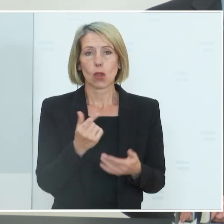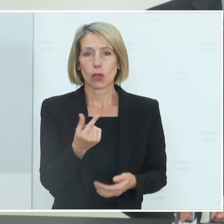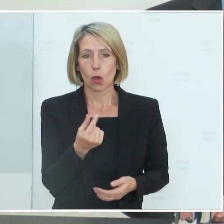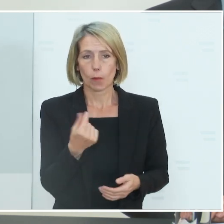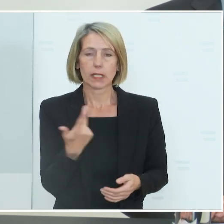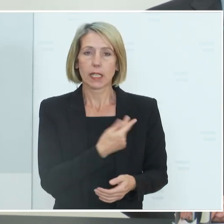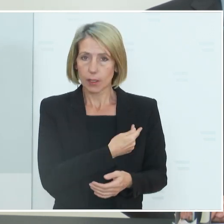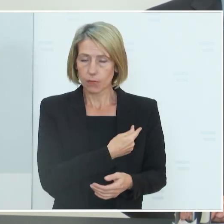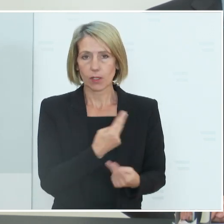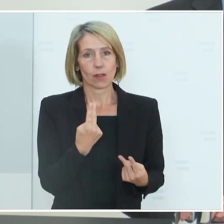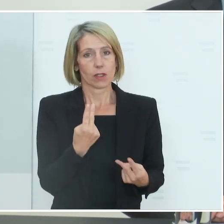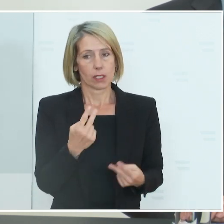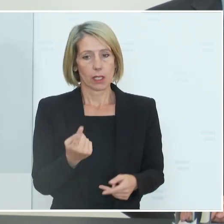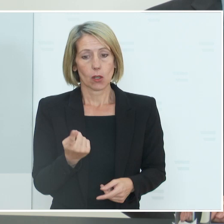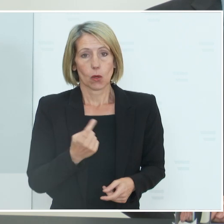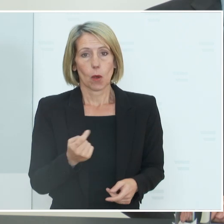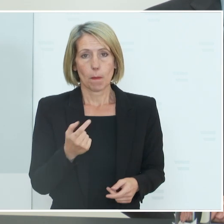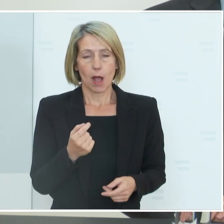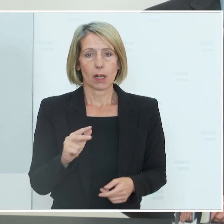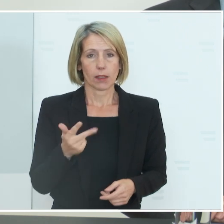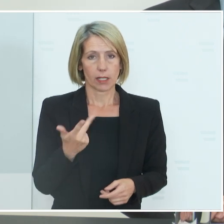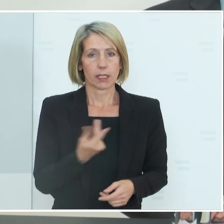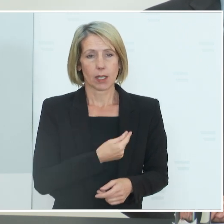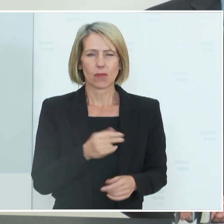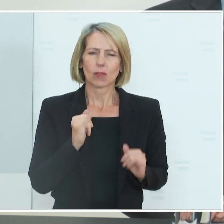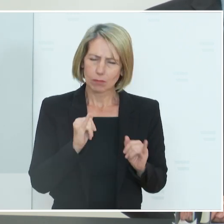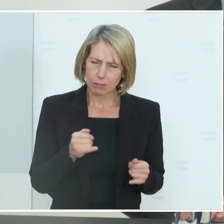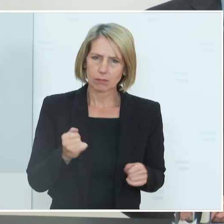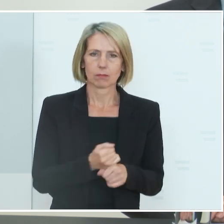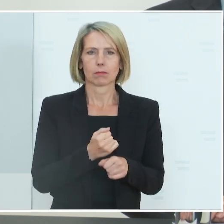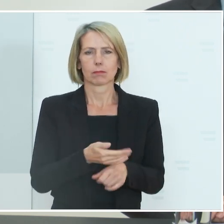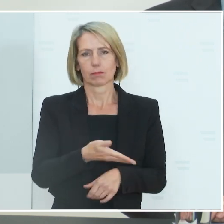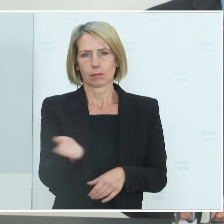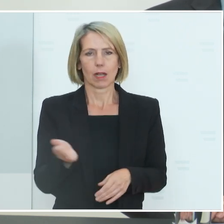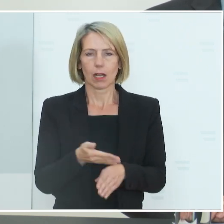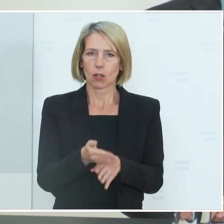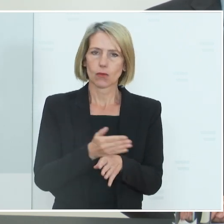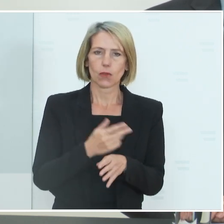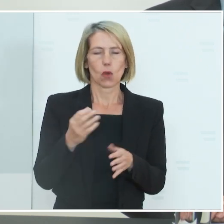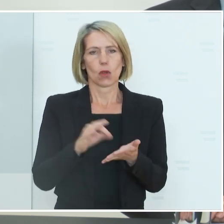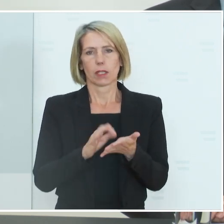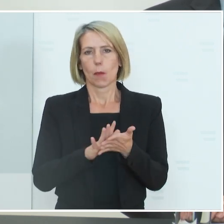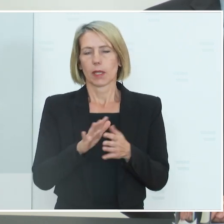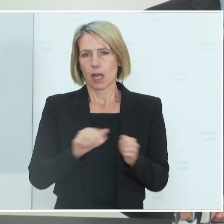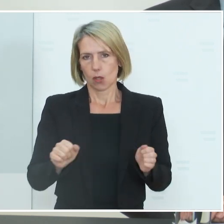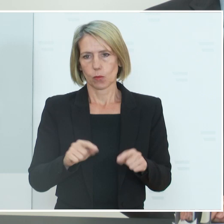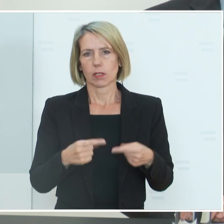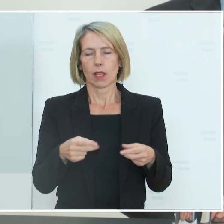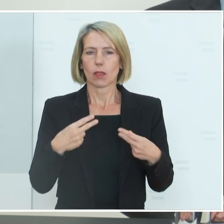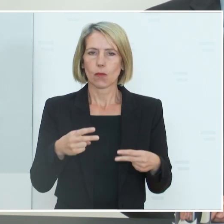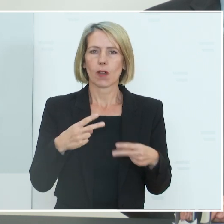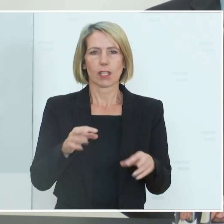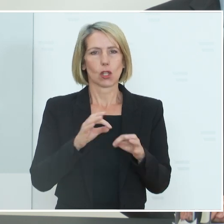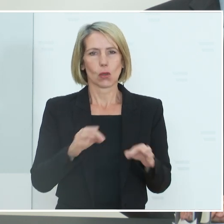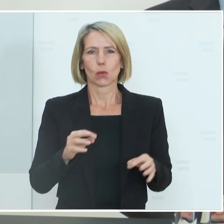sind und demnächst Ihre dritte Impfung ansteht, machen Sie sich so bald wie möglich einen Termin aus, damit Sie weiterhin gut gegen die